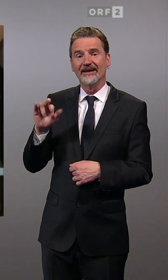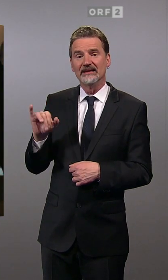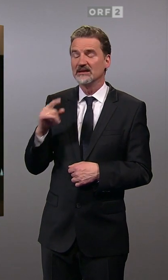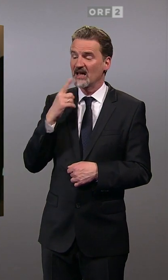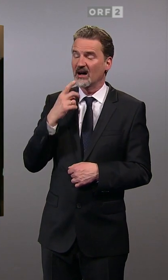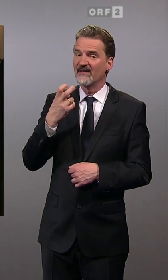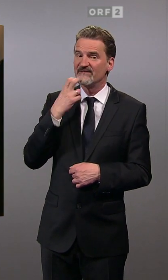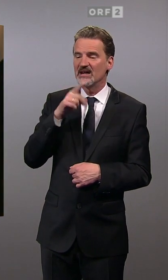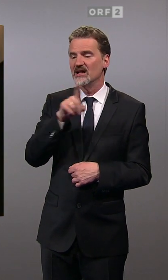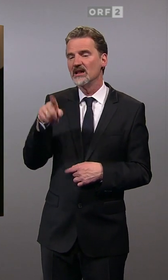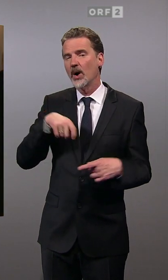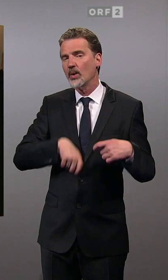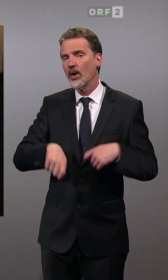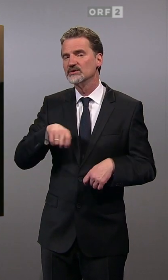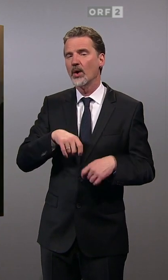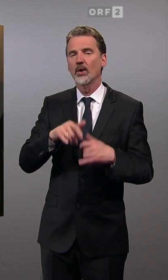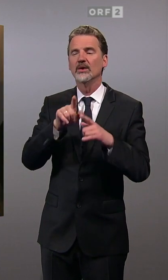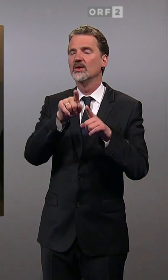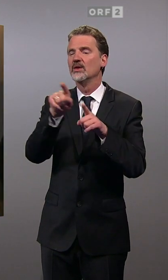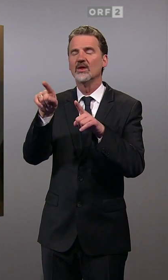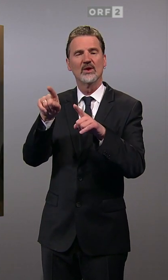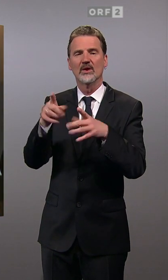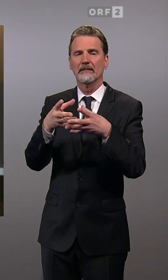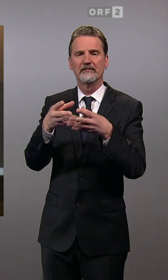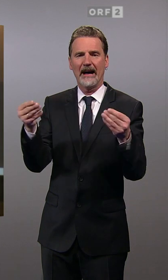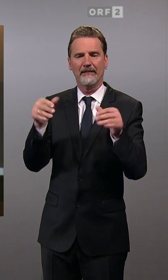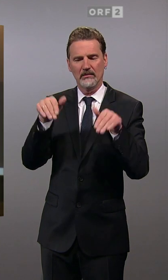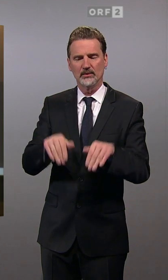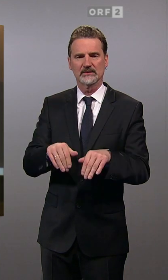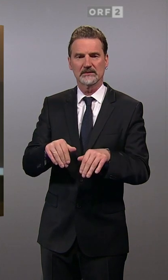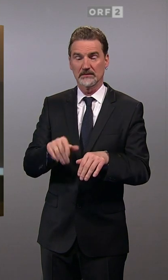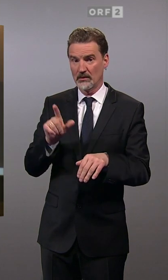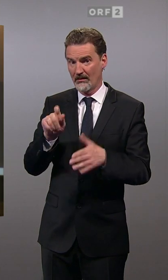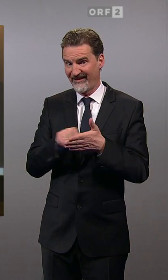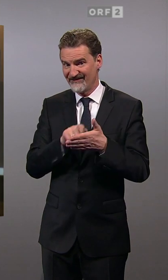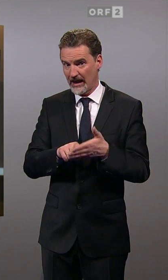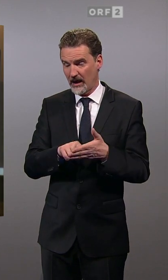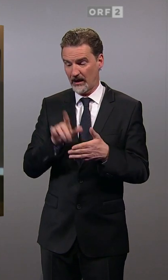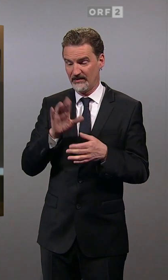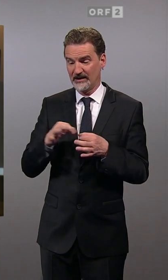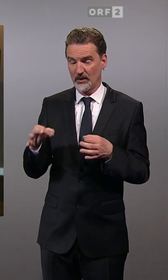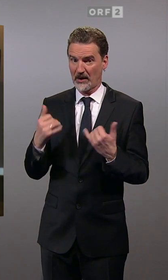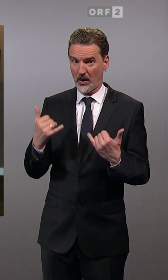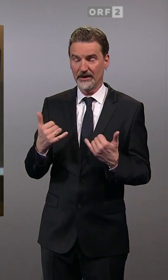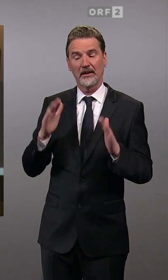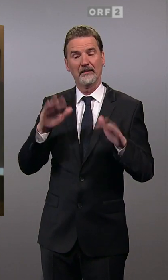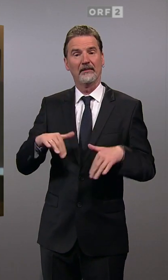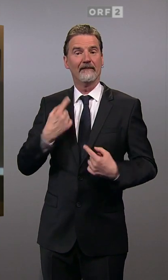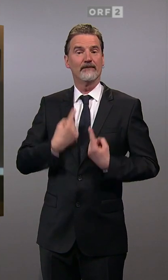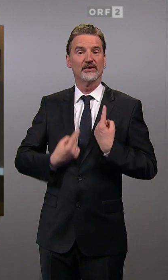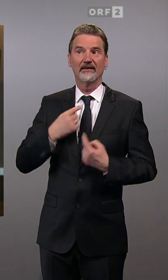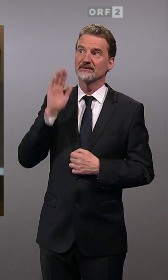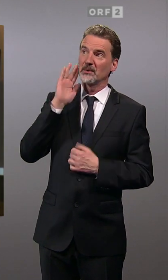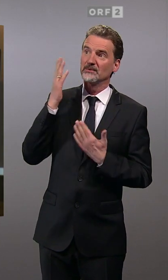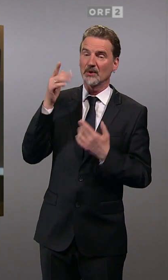korrupten Sümpfe in Niederösterreich trockenlegen. Ob das die Wählerinnen und Wähler in Niederösterreich heute motiviert, ihr Kreuz bei den Neos zu